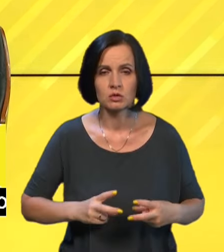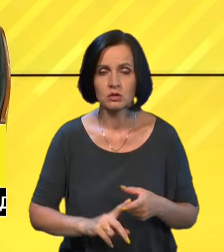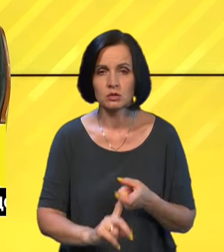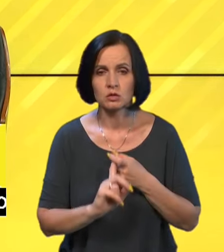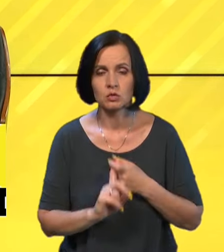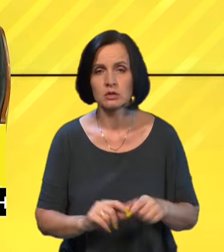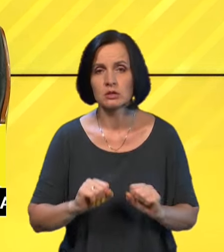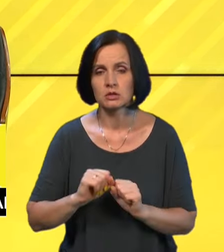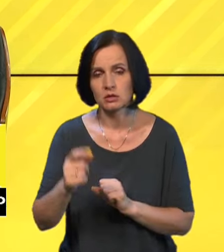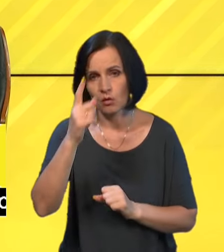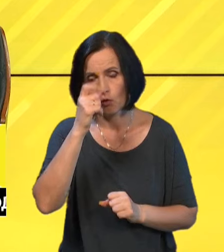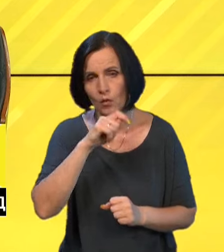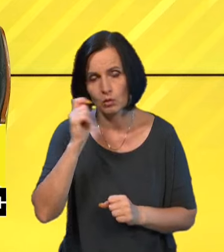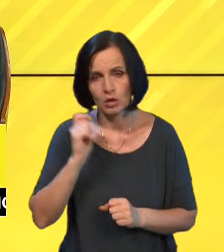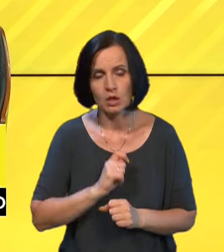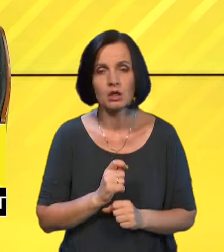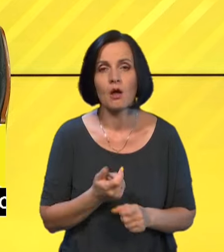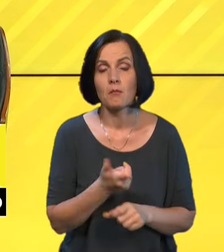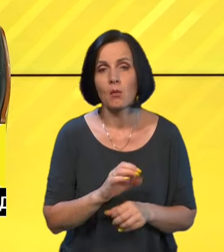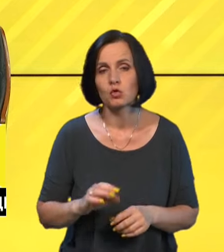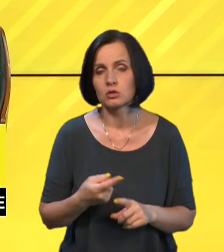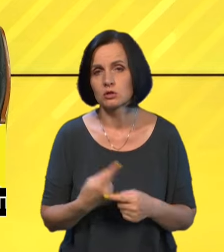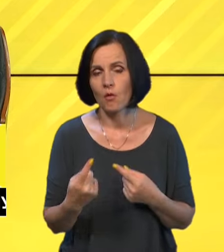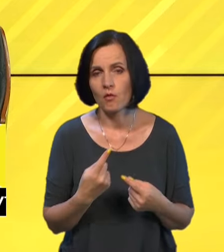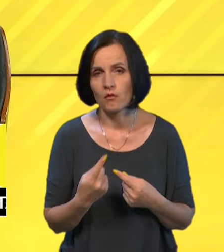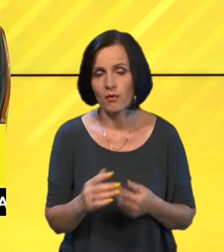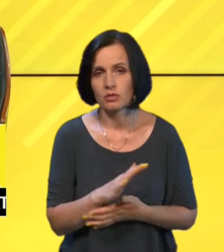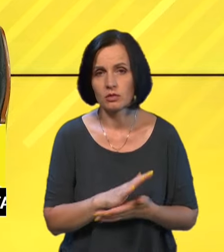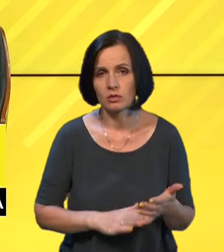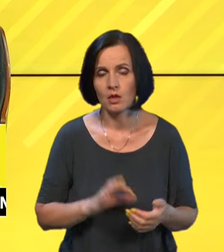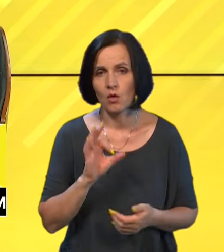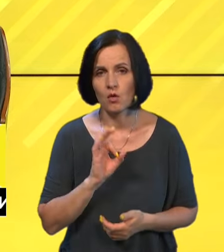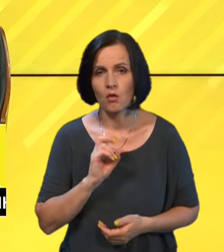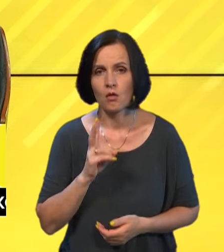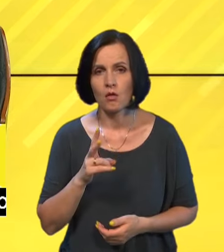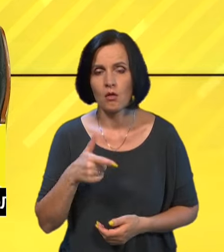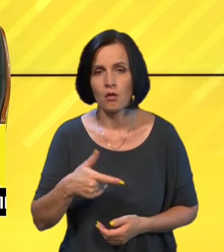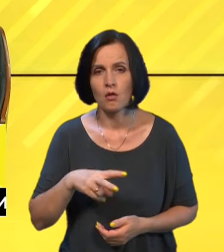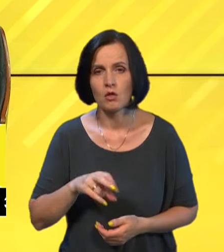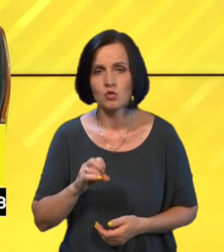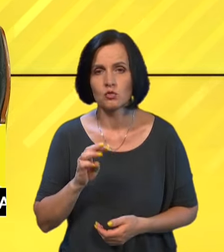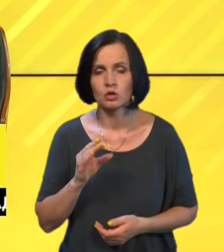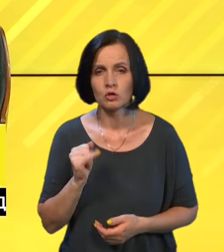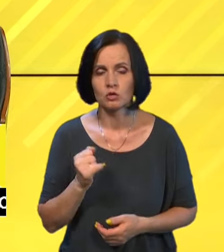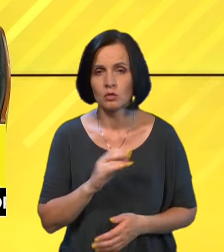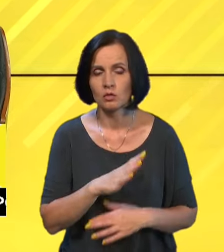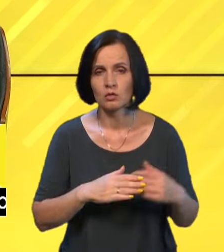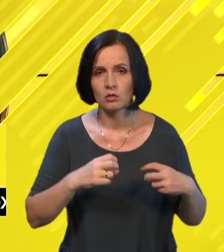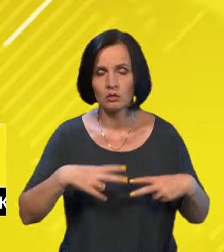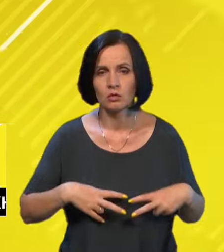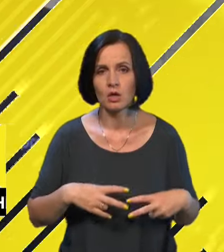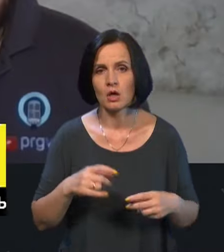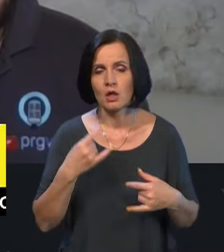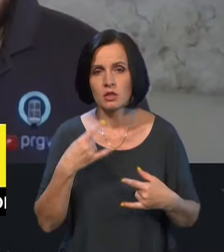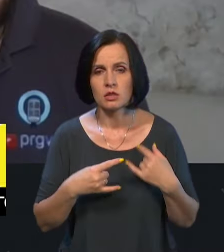та захисту інформації України. Більше про це говоритимемо. далі Олександр Глушченко, експерт із телекомунікацій, зараз на прямому